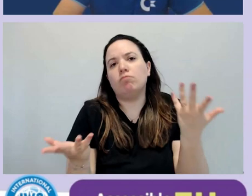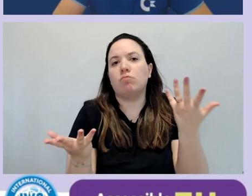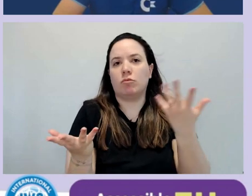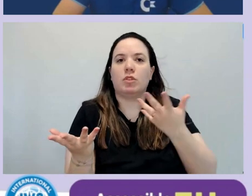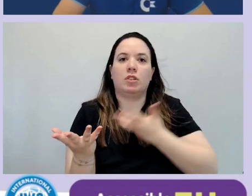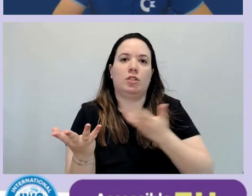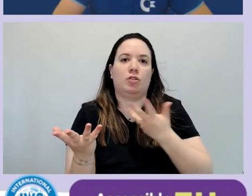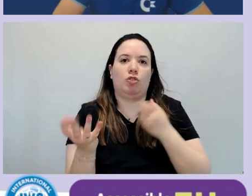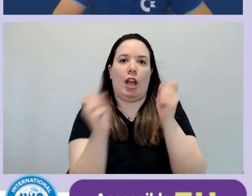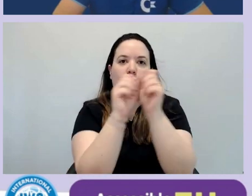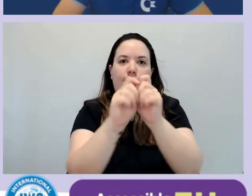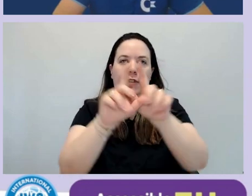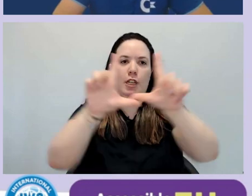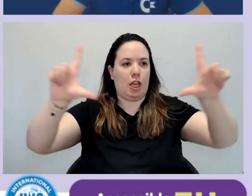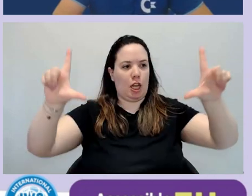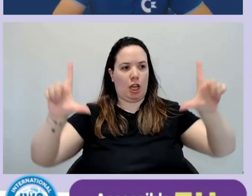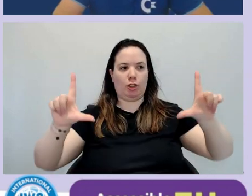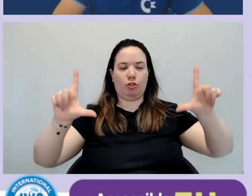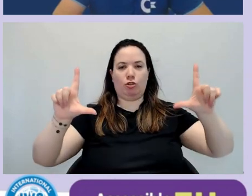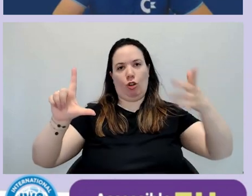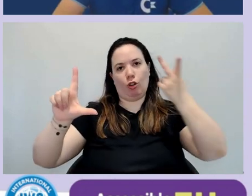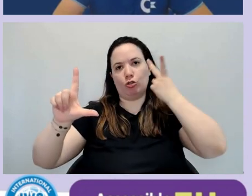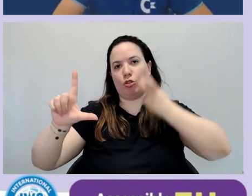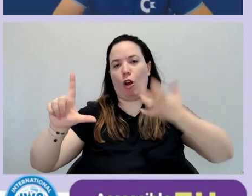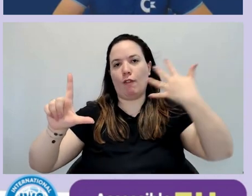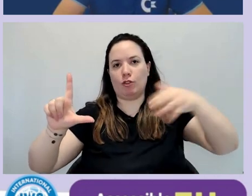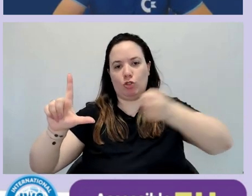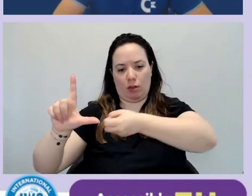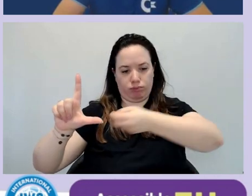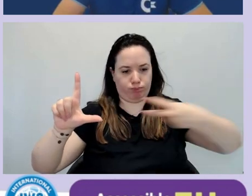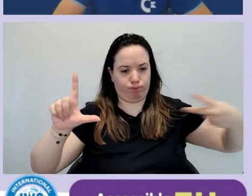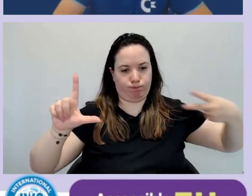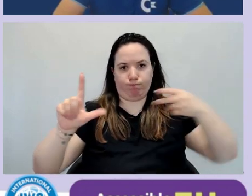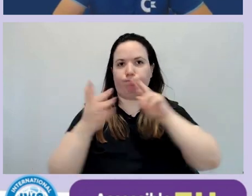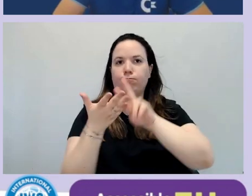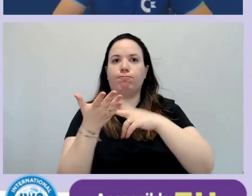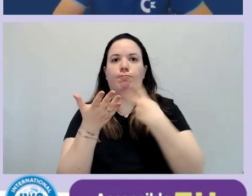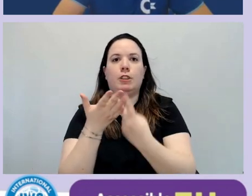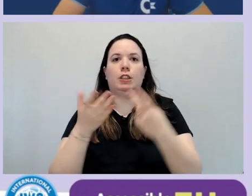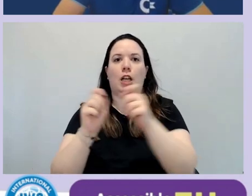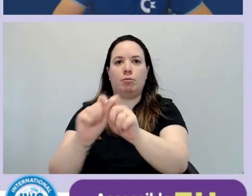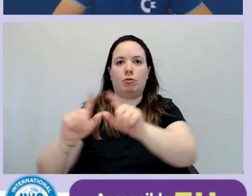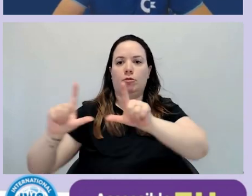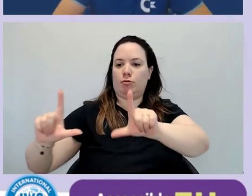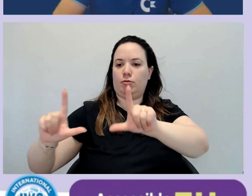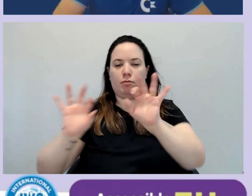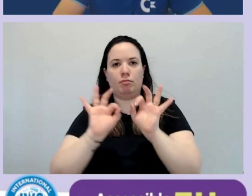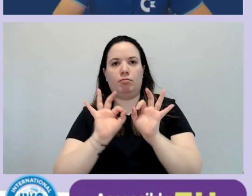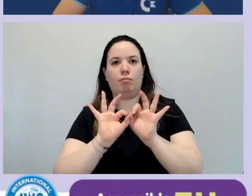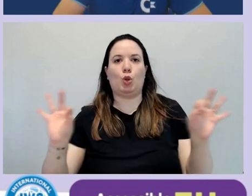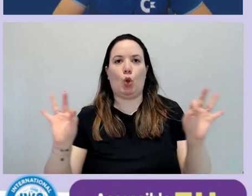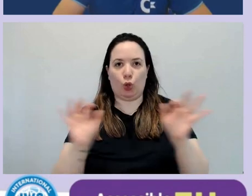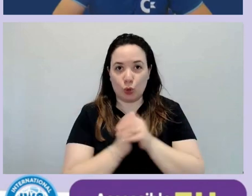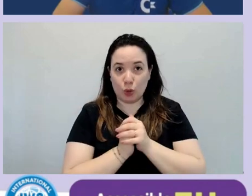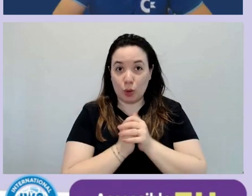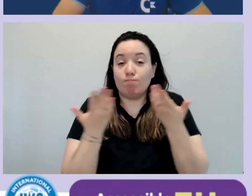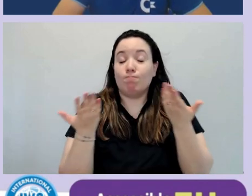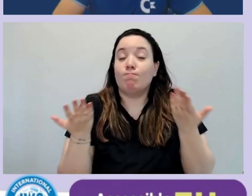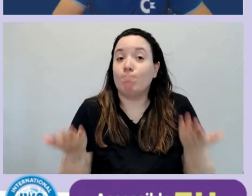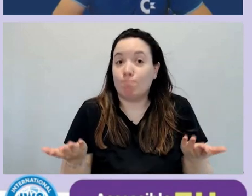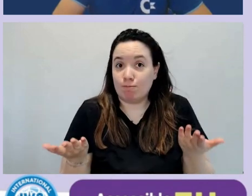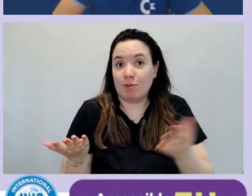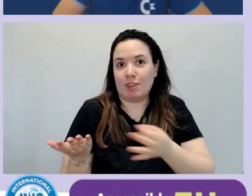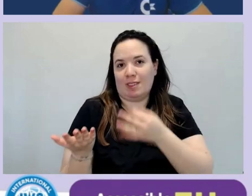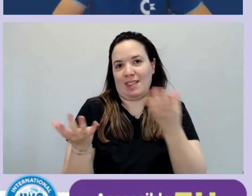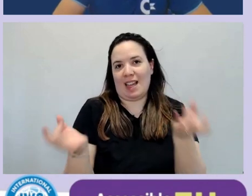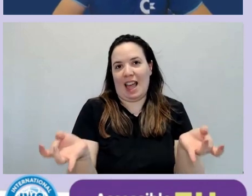composizione video dove trovate già queste funzionalità attive disponibili a tutti. Quindi chiaramente è